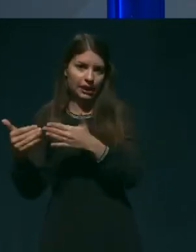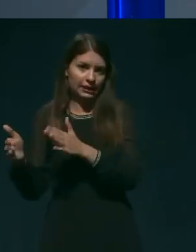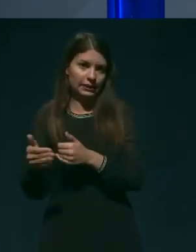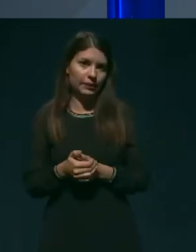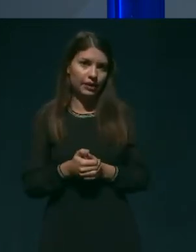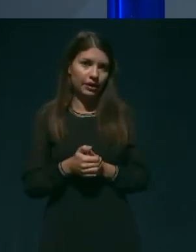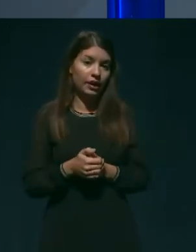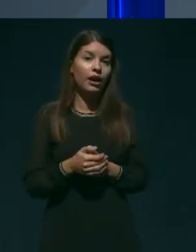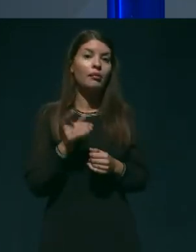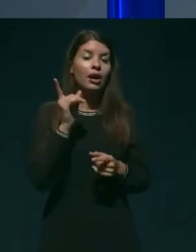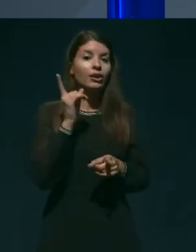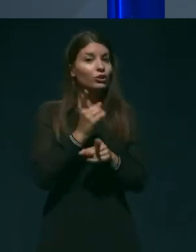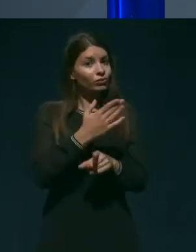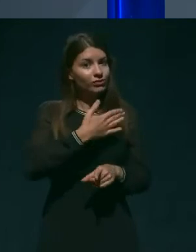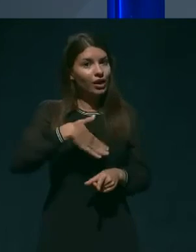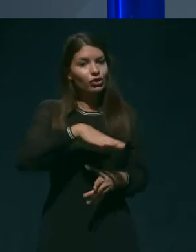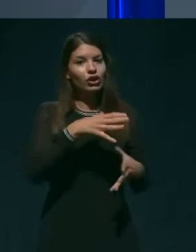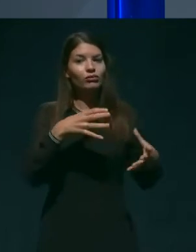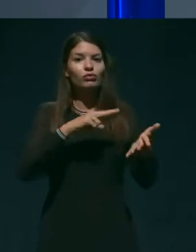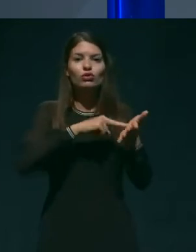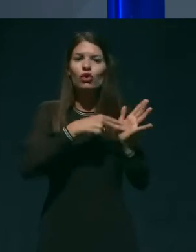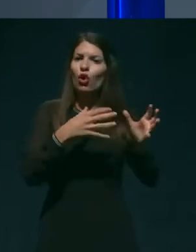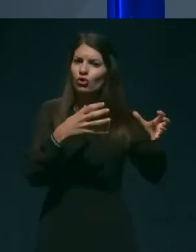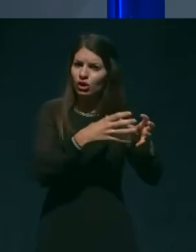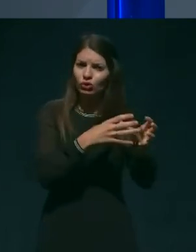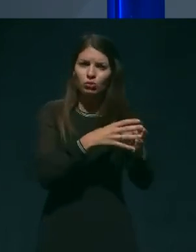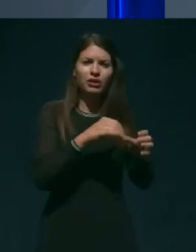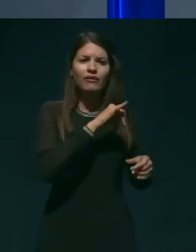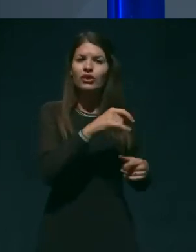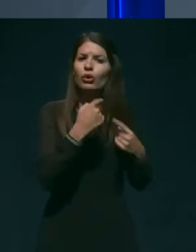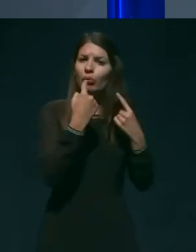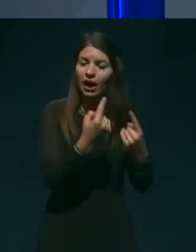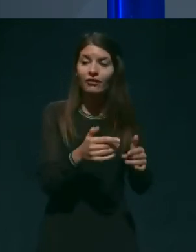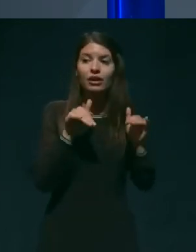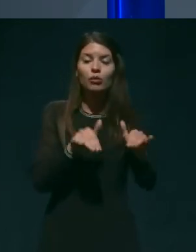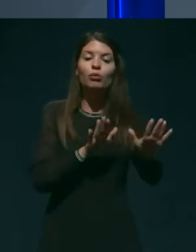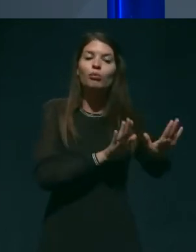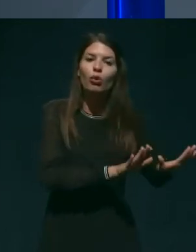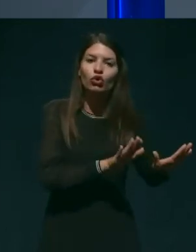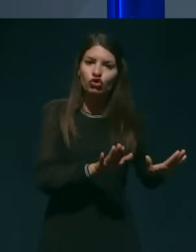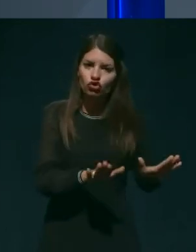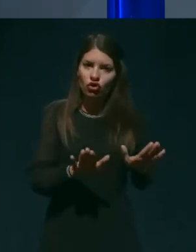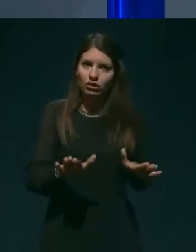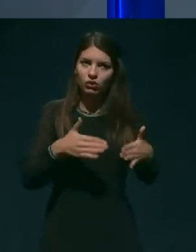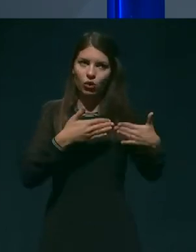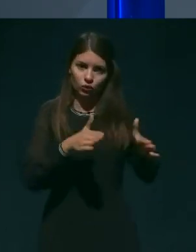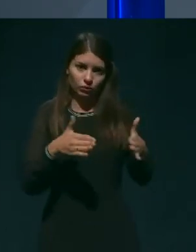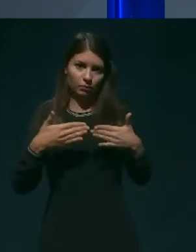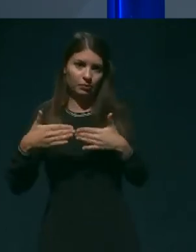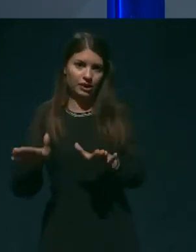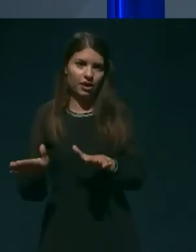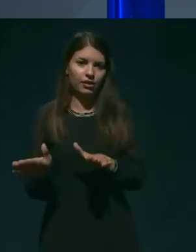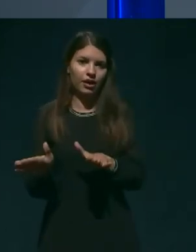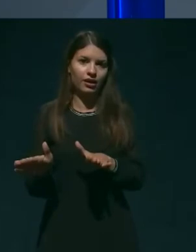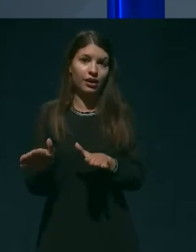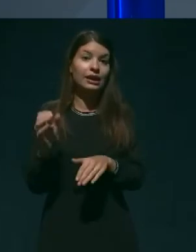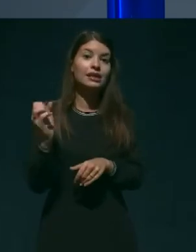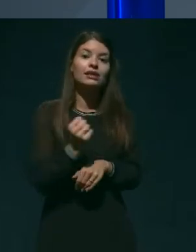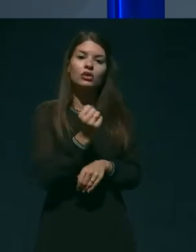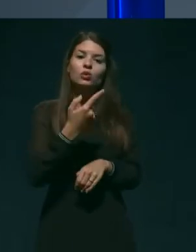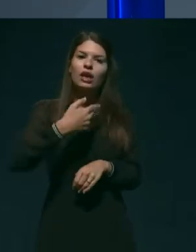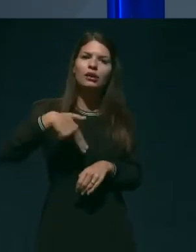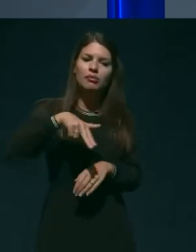strokovna skupina vse skozi zagovarja stopenski pristop k odpiranju, zato, da imamo